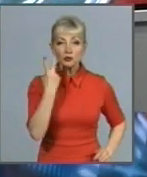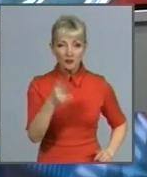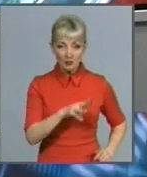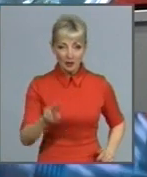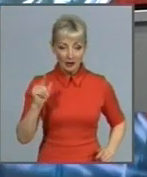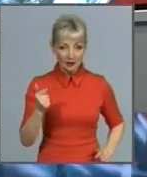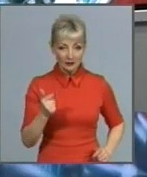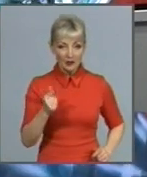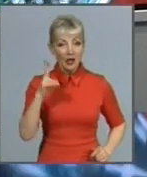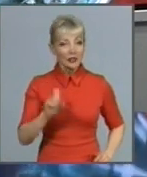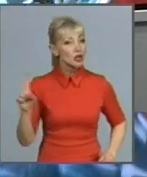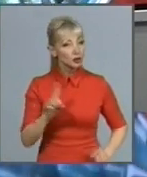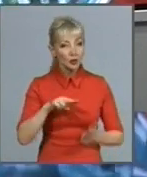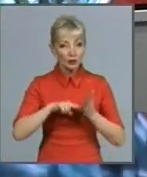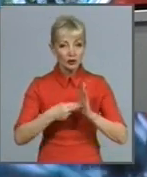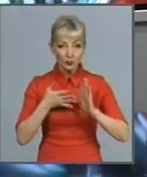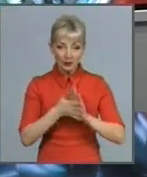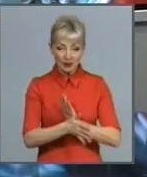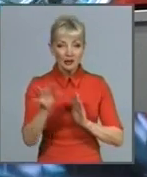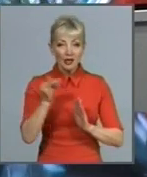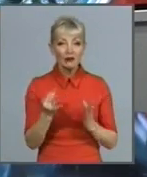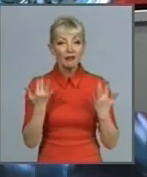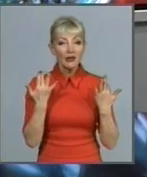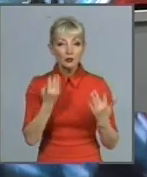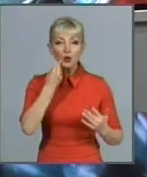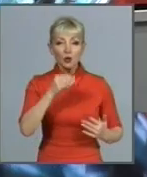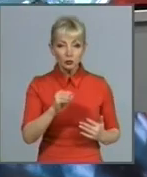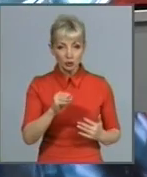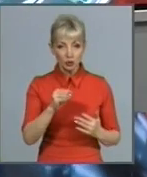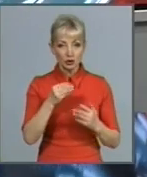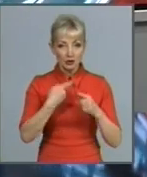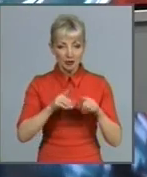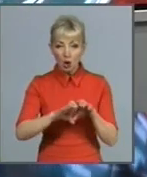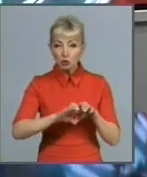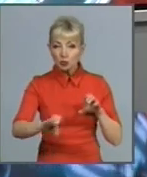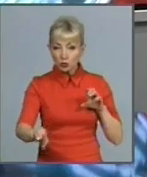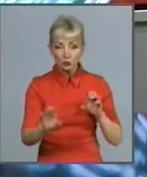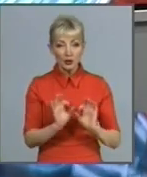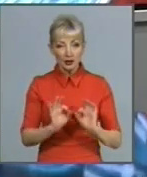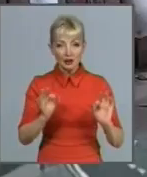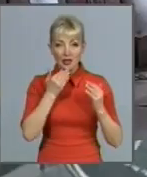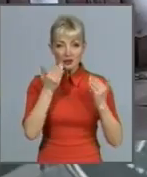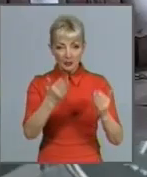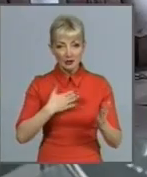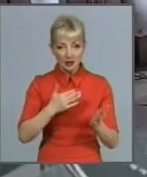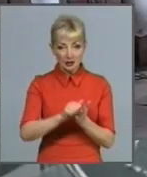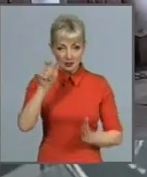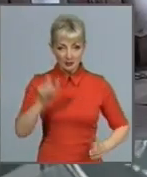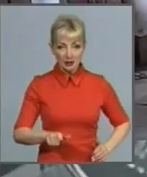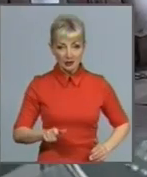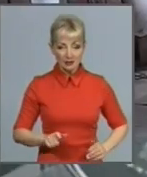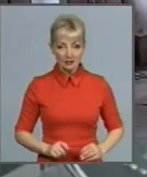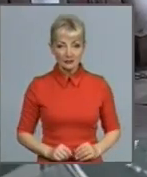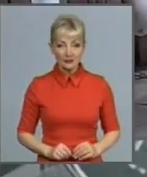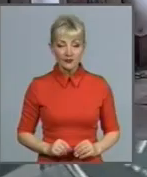планують їх витратити та наскільки покраще це марожут робопроводів, розпитували наші кореспонденти. Ремонт